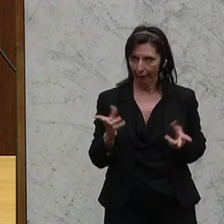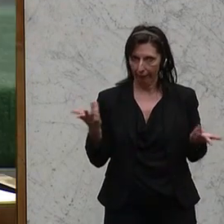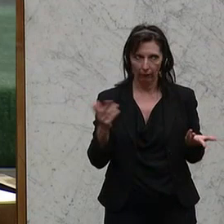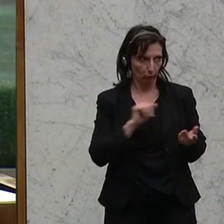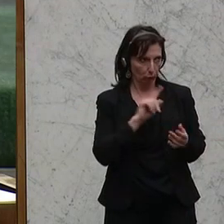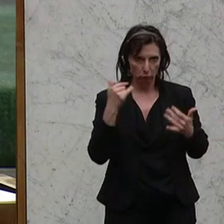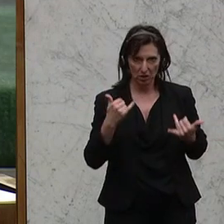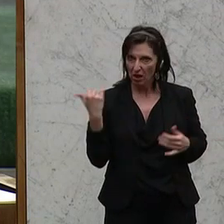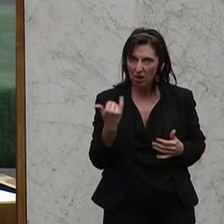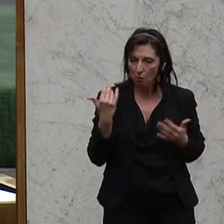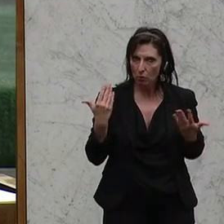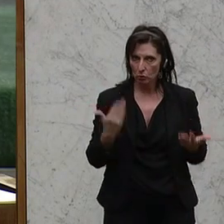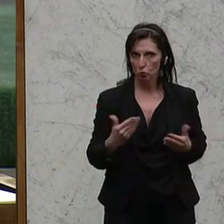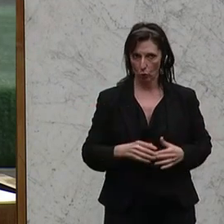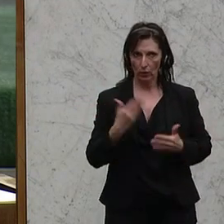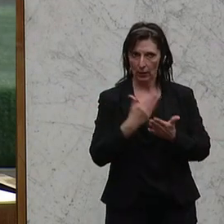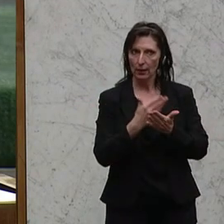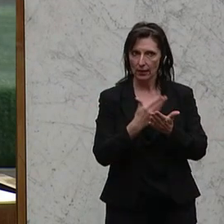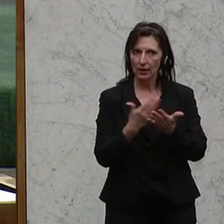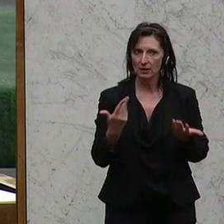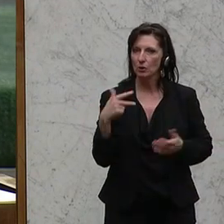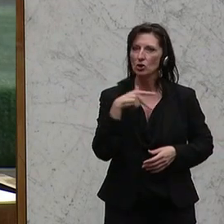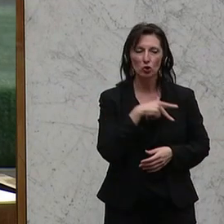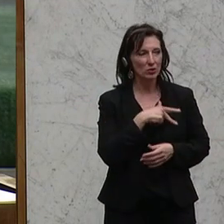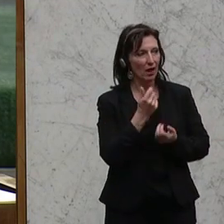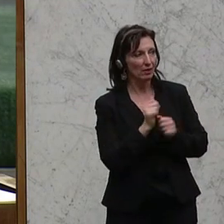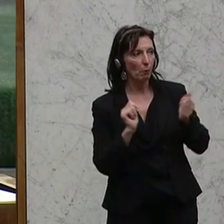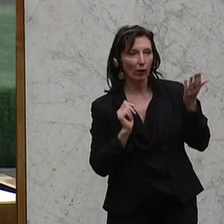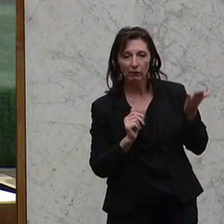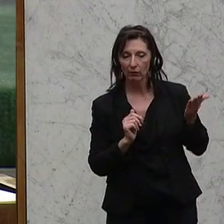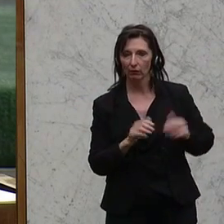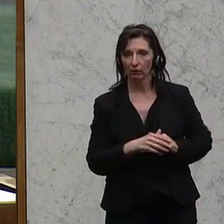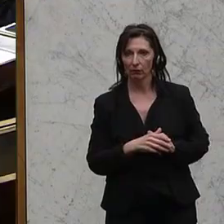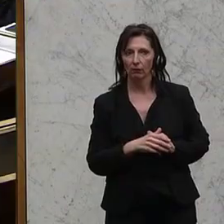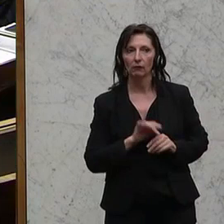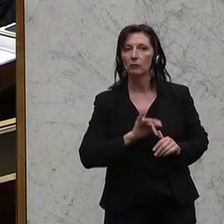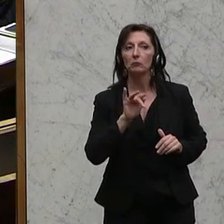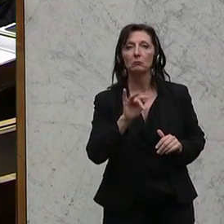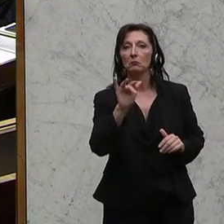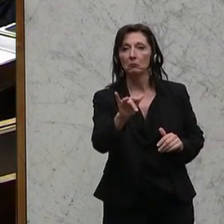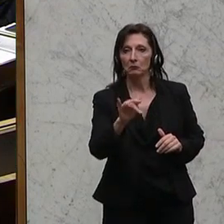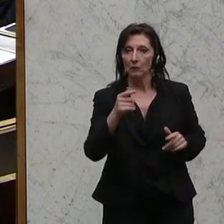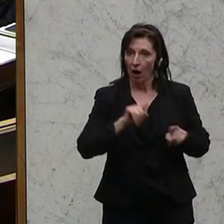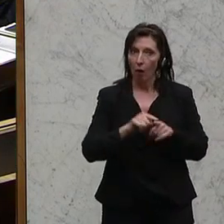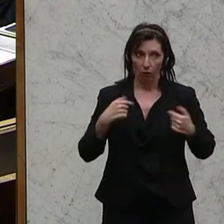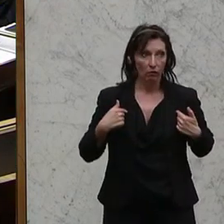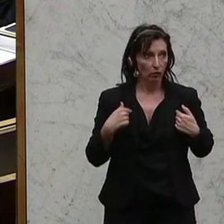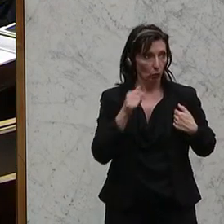so war es ja bis jetzt immer, ja. Deshalb hat ja, glaube ich, auch die sozialdemokratische Seite, da oder dort auch wir Grüne